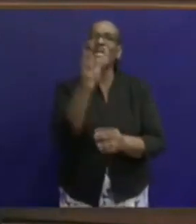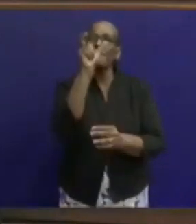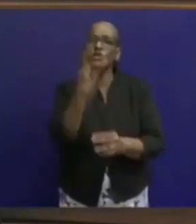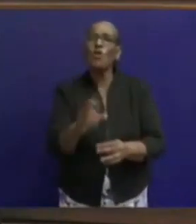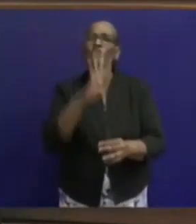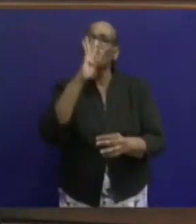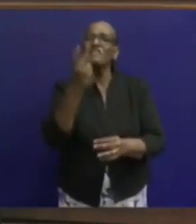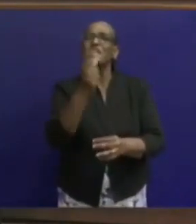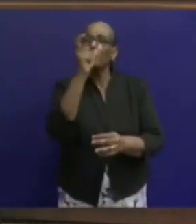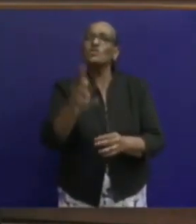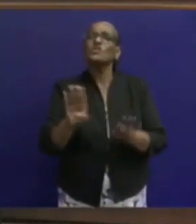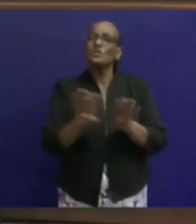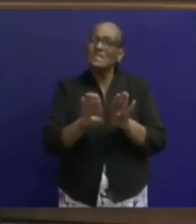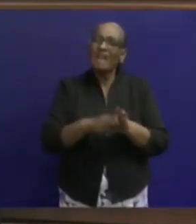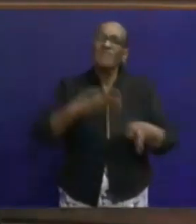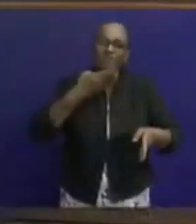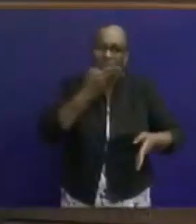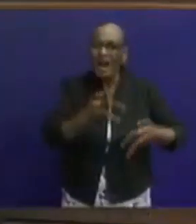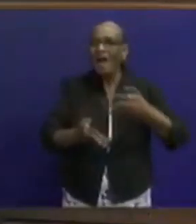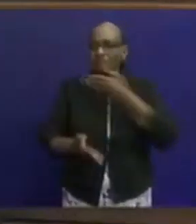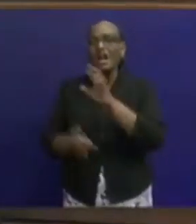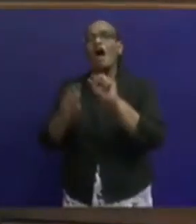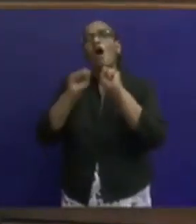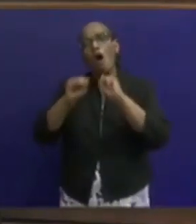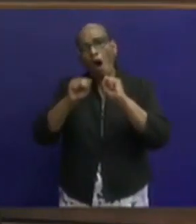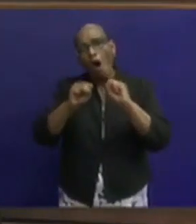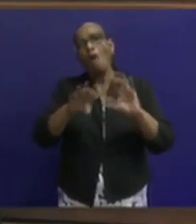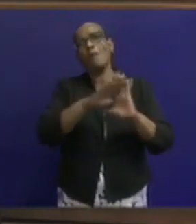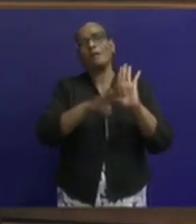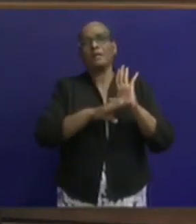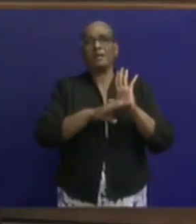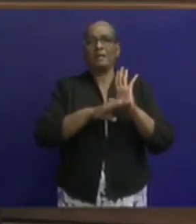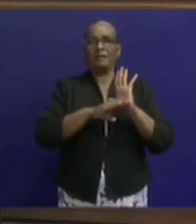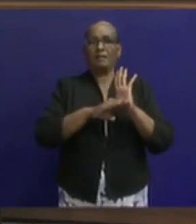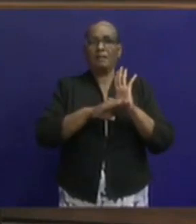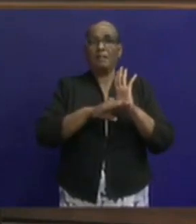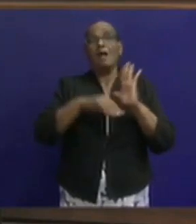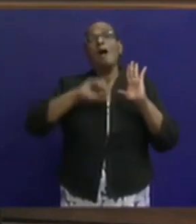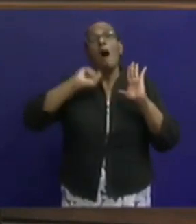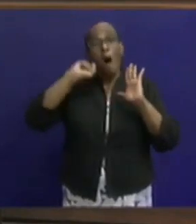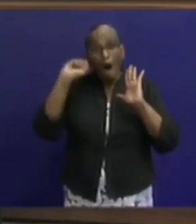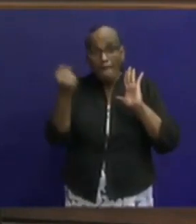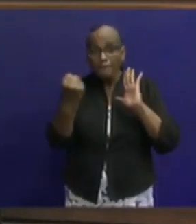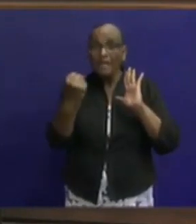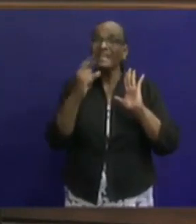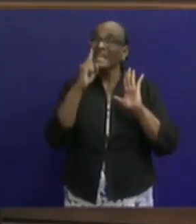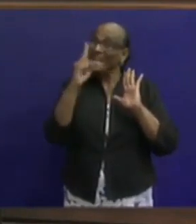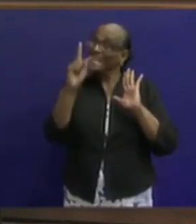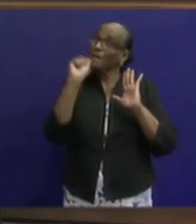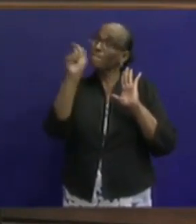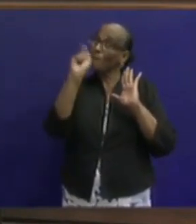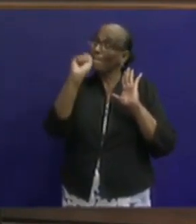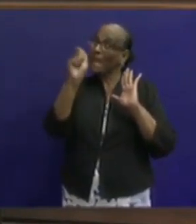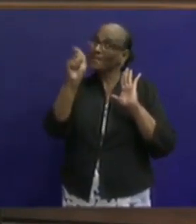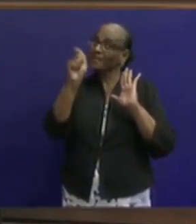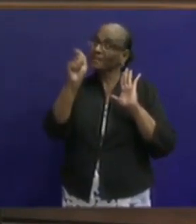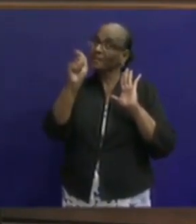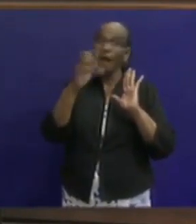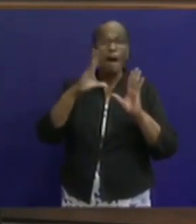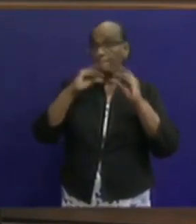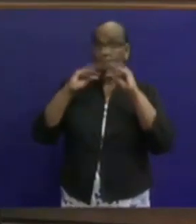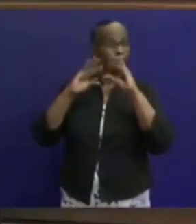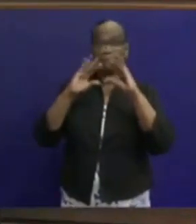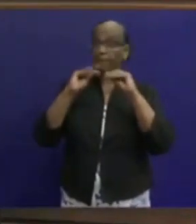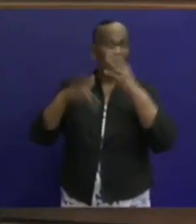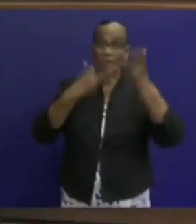vierde persoon die dat vraagt. u. Houdt u zich daaraan. Omdat er ook een moment gaat komen waarop wij dus niet meer gaan